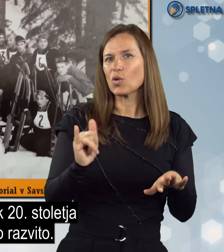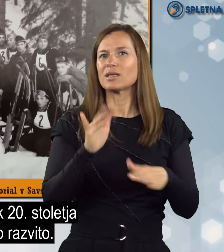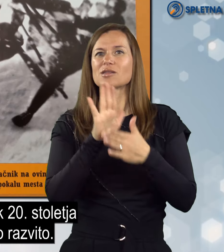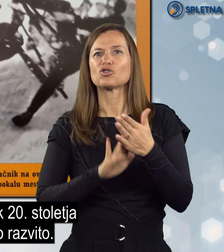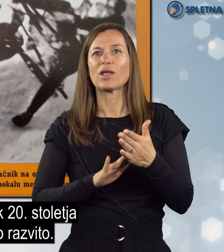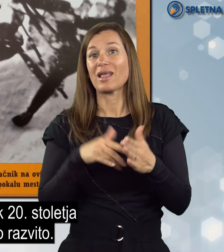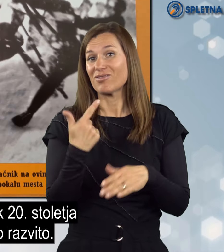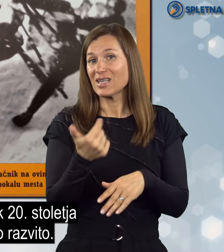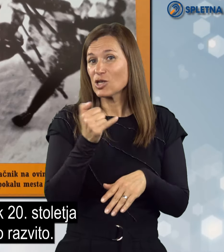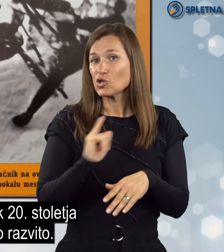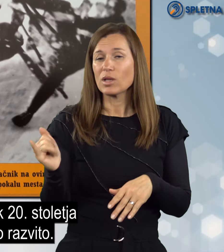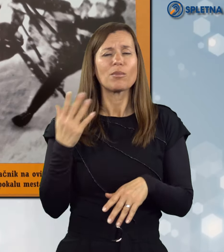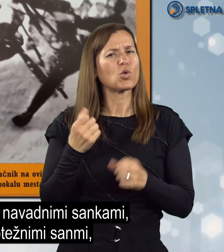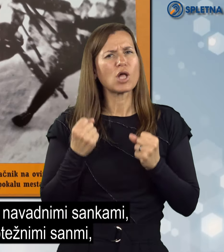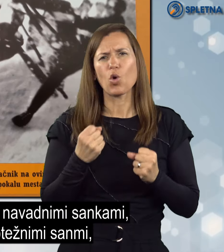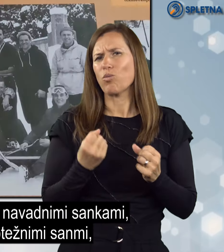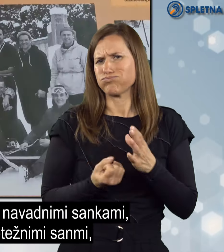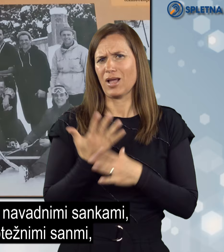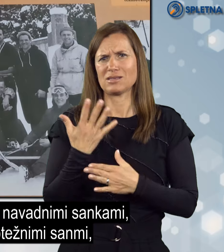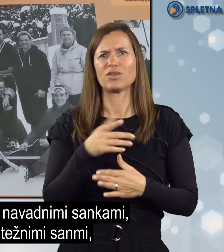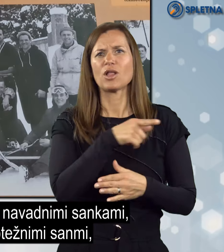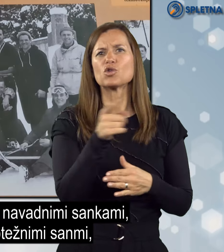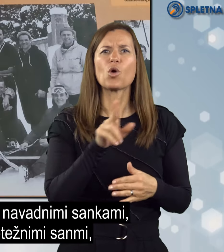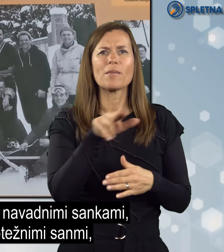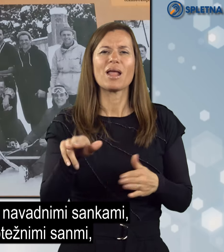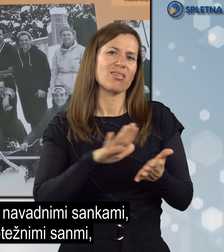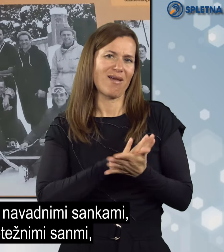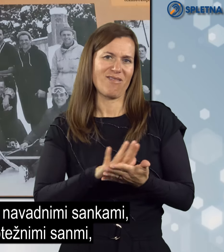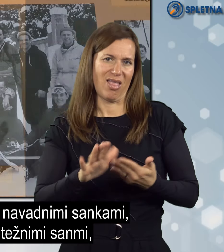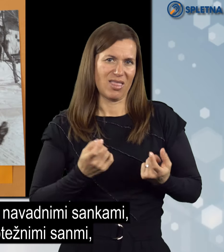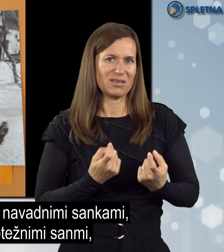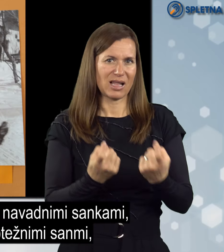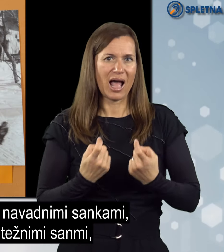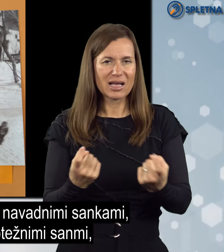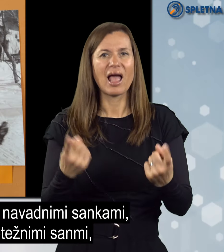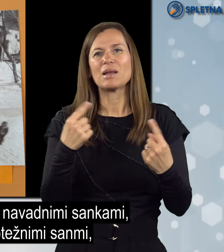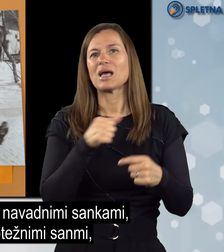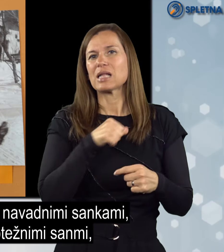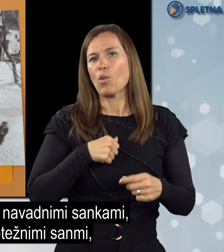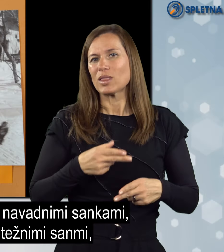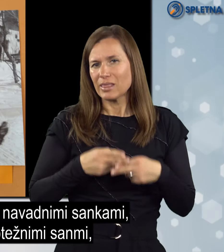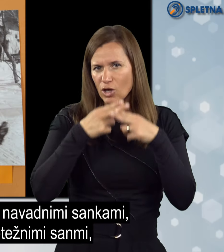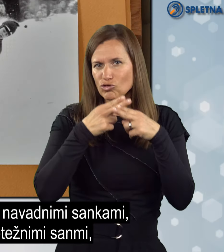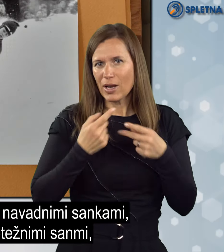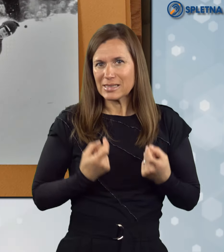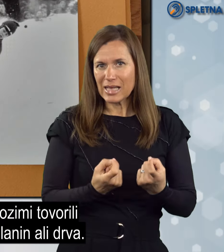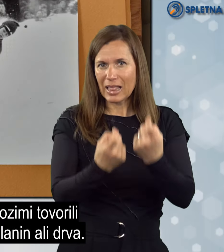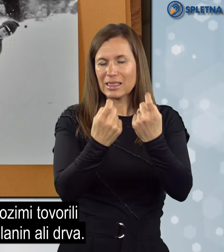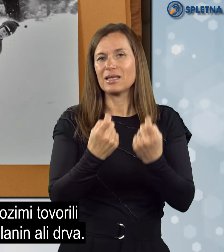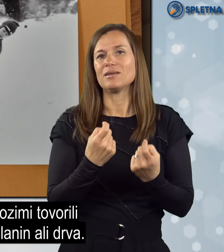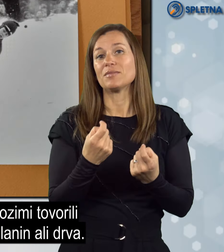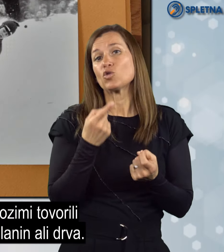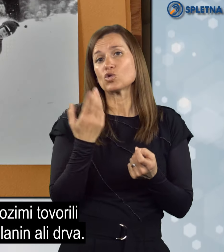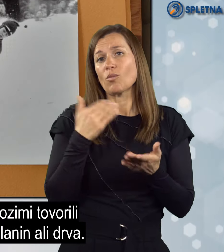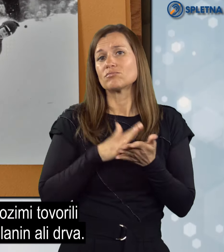tukaj bilo zelo razvito. Oziroma so se sankali z navadnimi sankami, se pravi tudi s samotežnimi senmi,